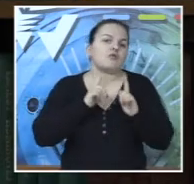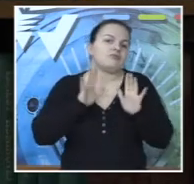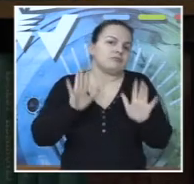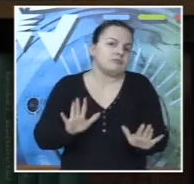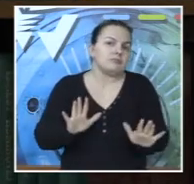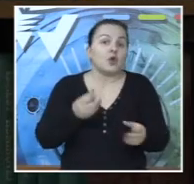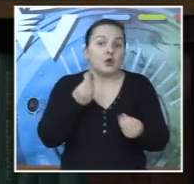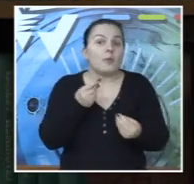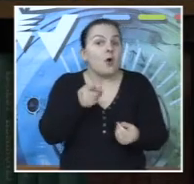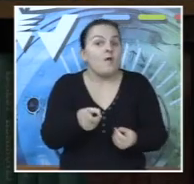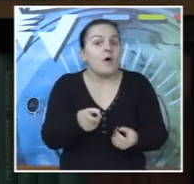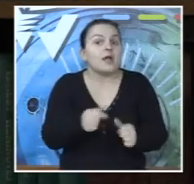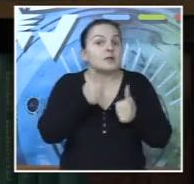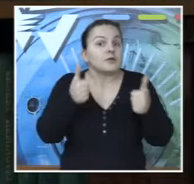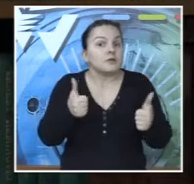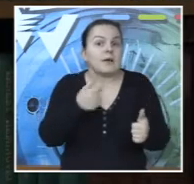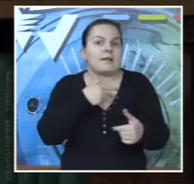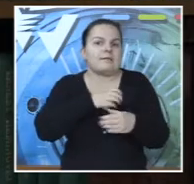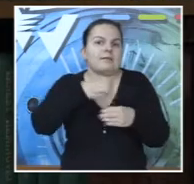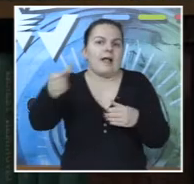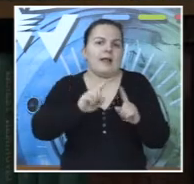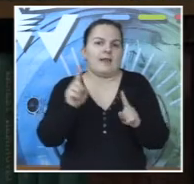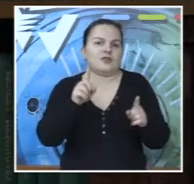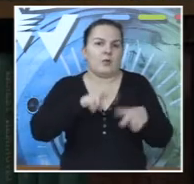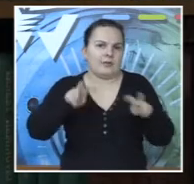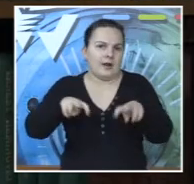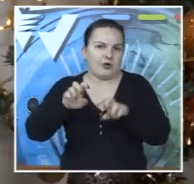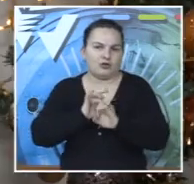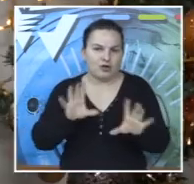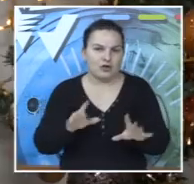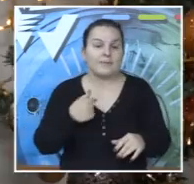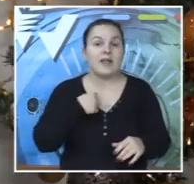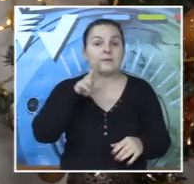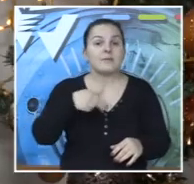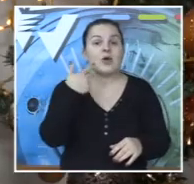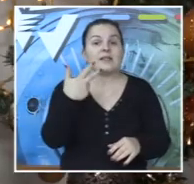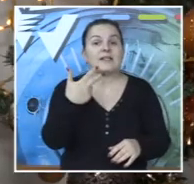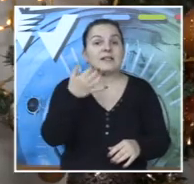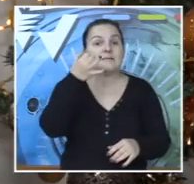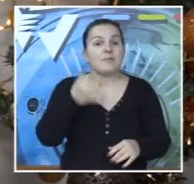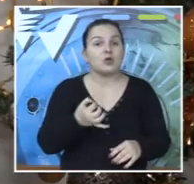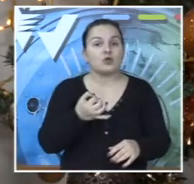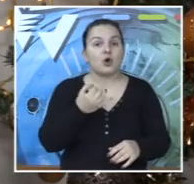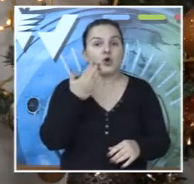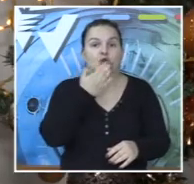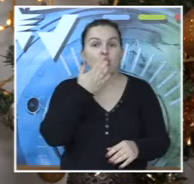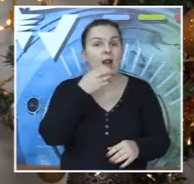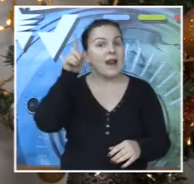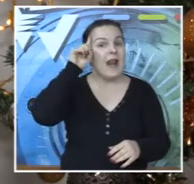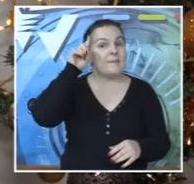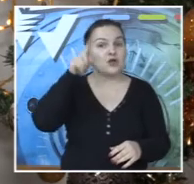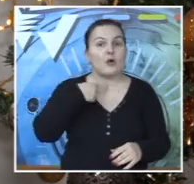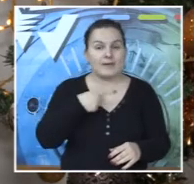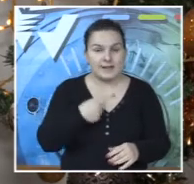onda smo stali, kažem, pa dobro, ovo je fantastično, dalje nećemo ni ići. Ja sam imao 30% nastave